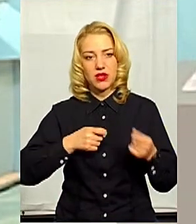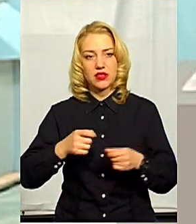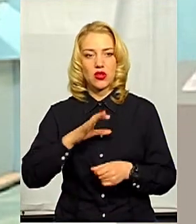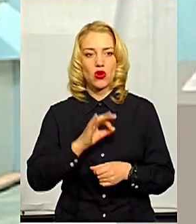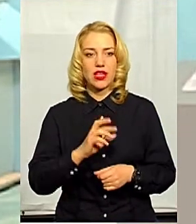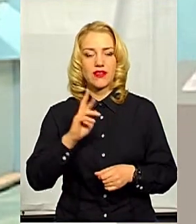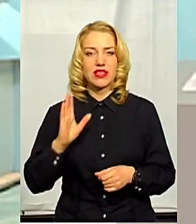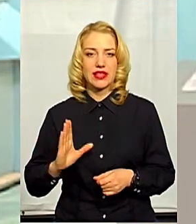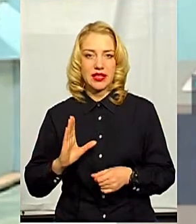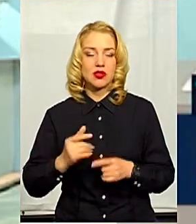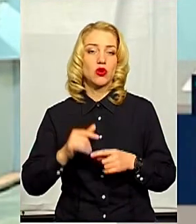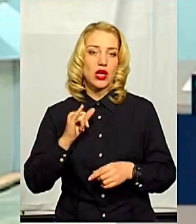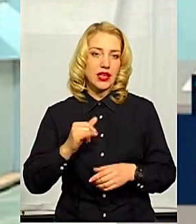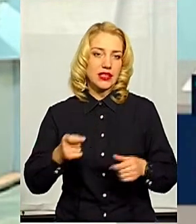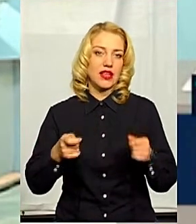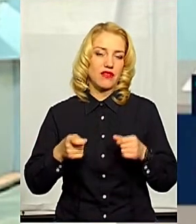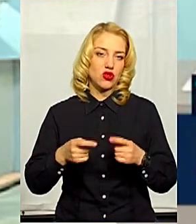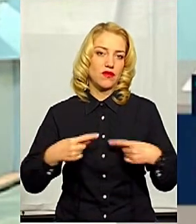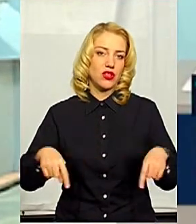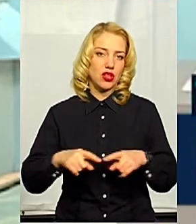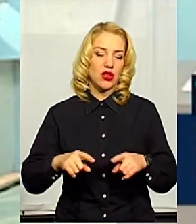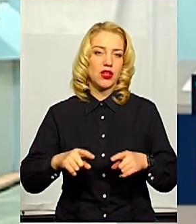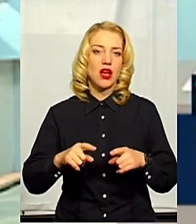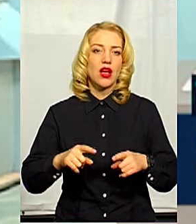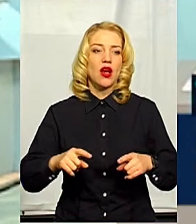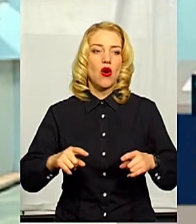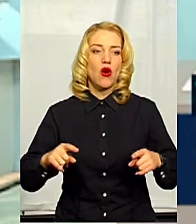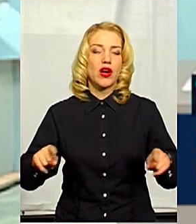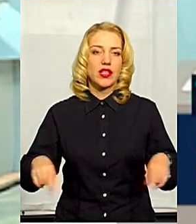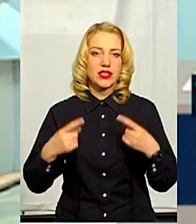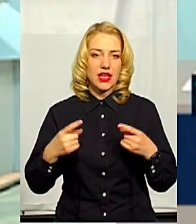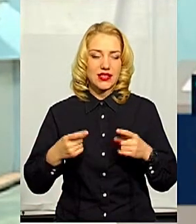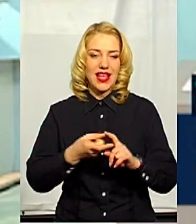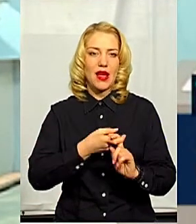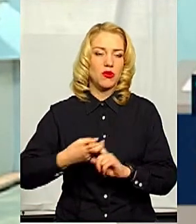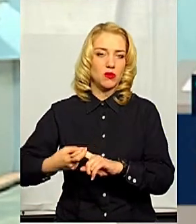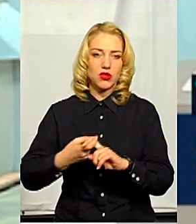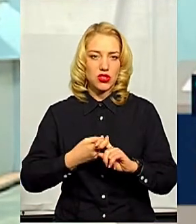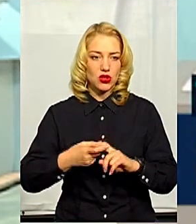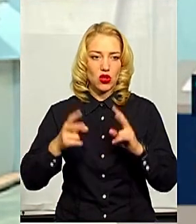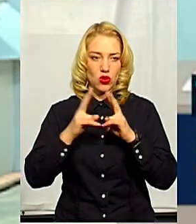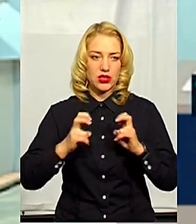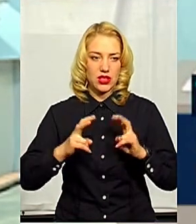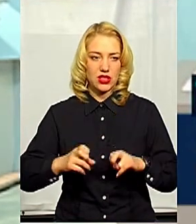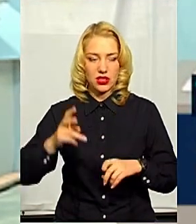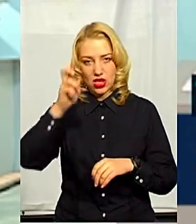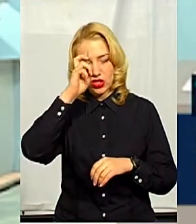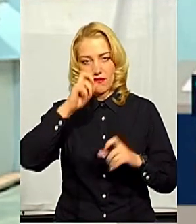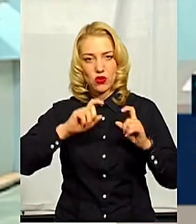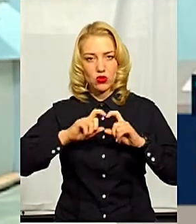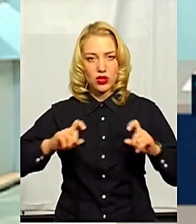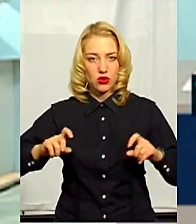Оксаною Сетницькою та завідувачкою відділення Організації епідеміологічних досліджень Державної установи Хмельницький обласний